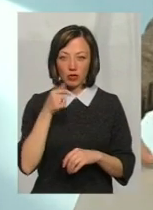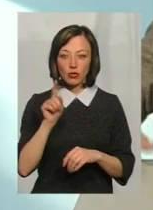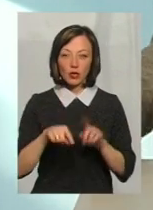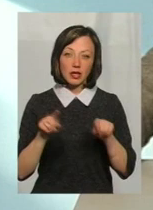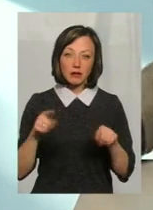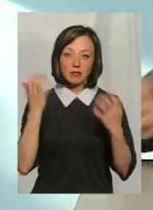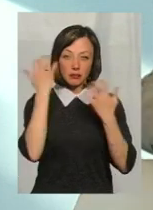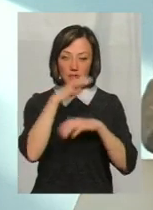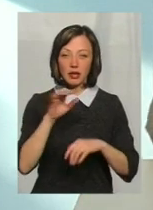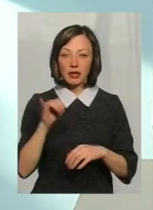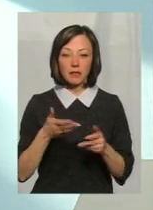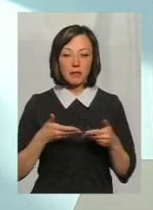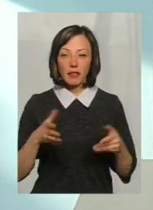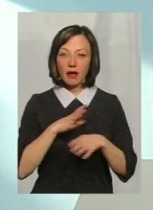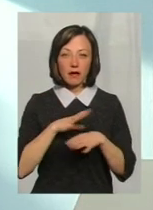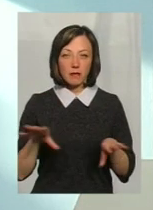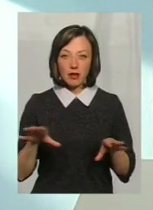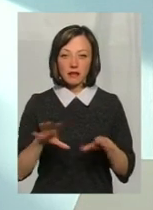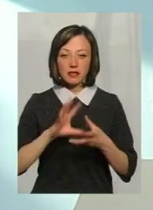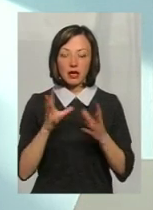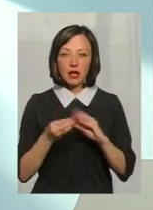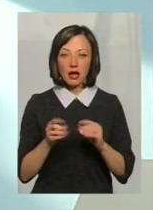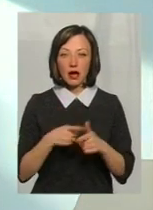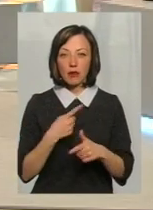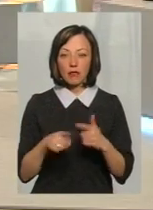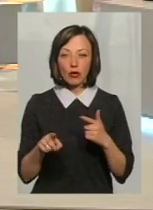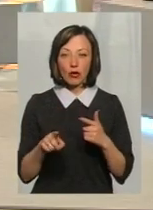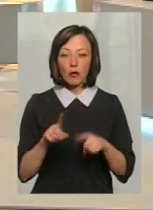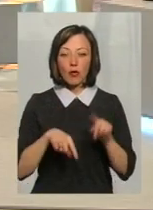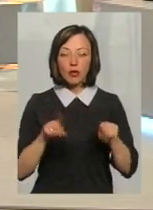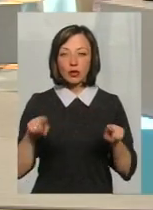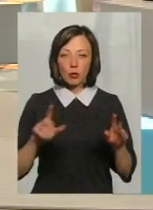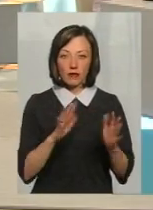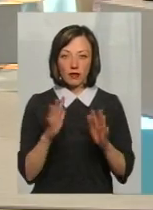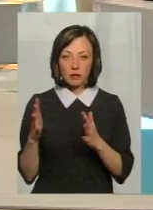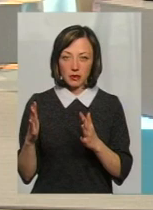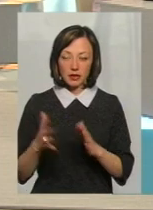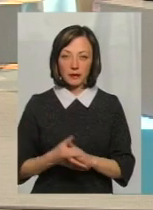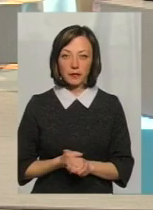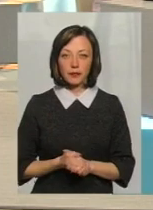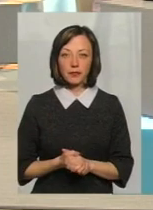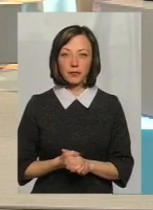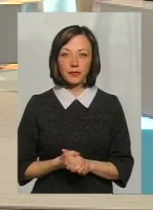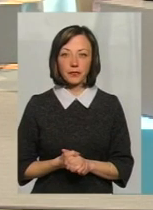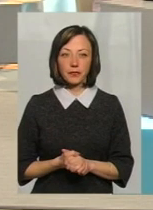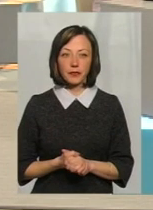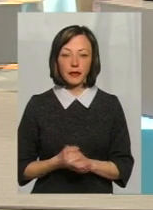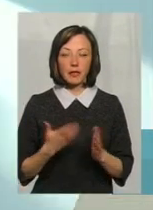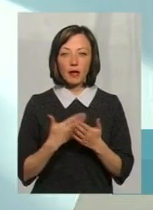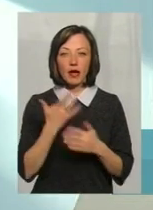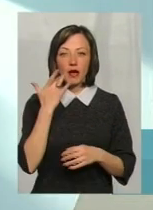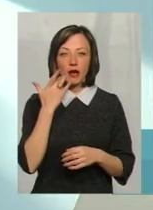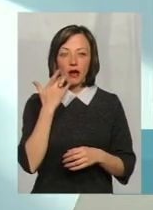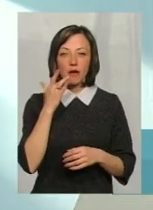нівелювалася, і ми б не мали її взагалі, або, по крайній мірі, по одинокі випадки. Якщо взагалі, американський